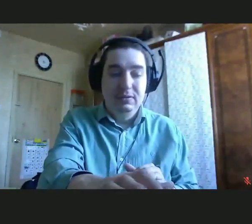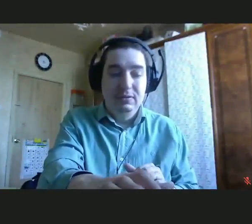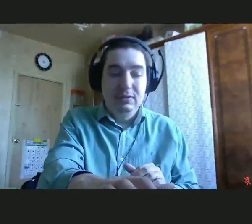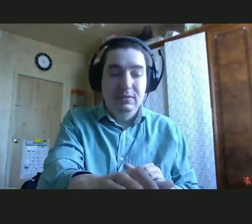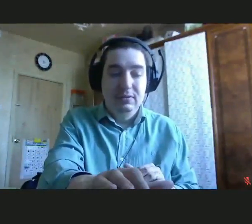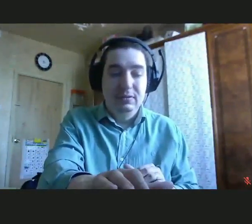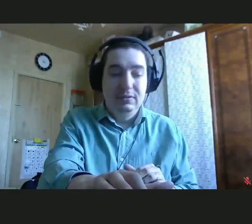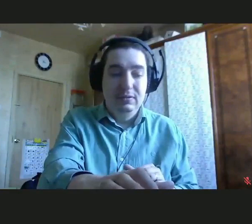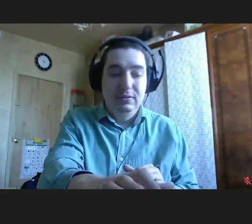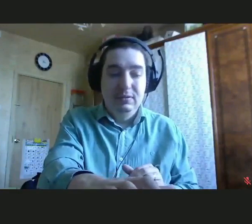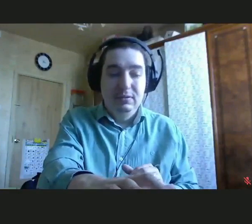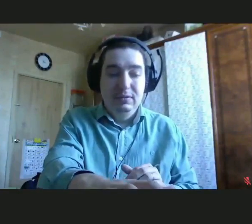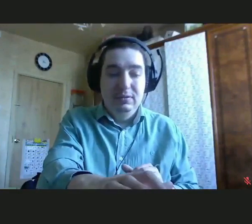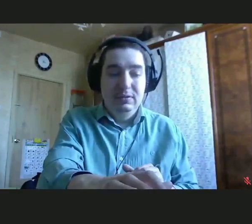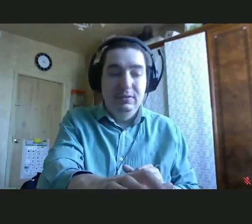Еще медленнее.